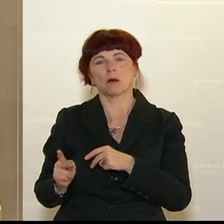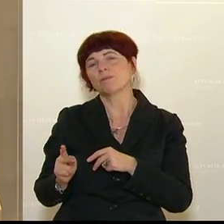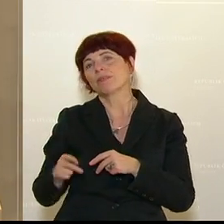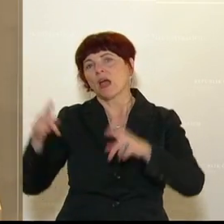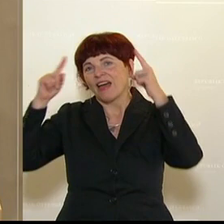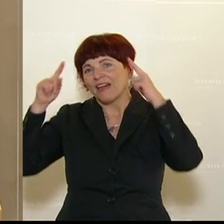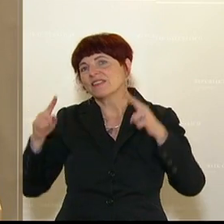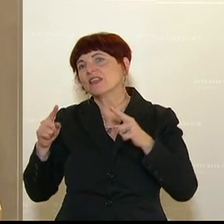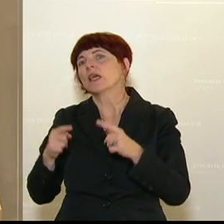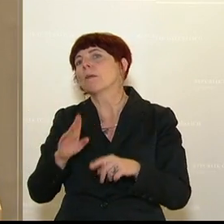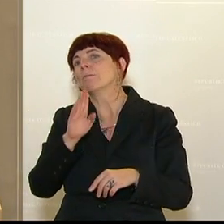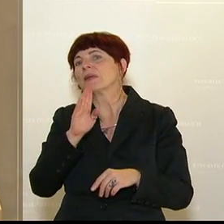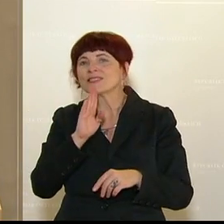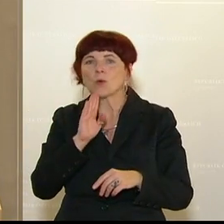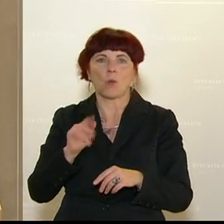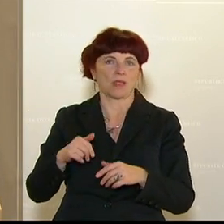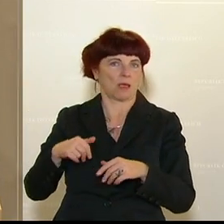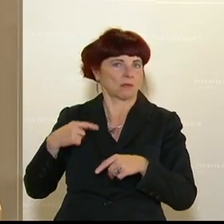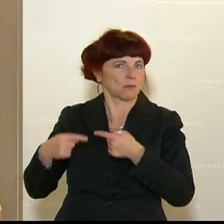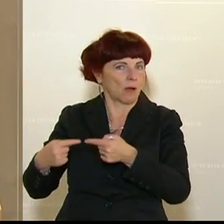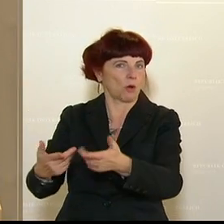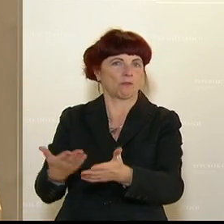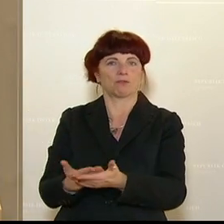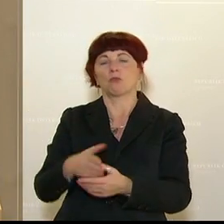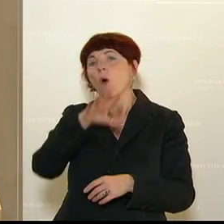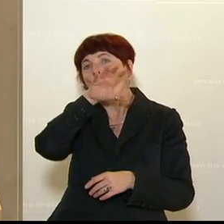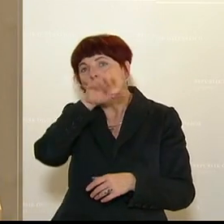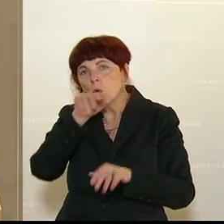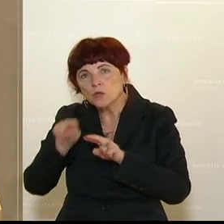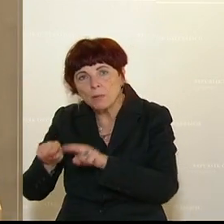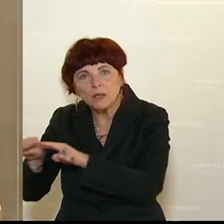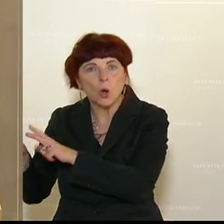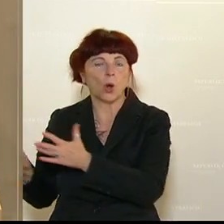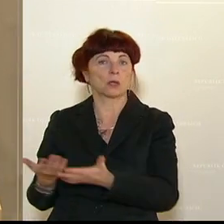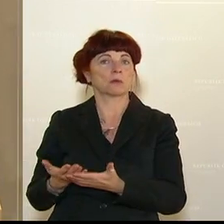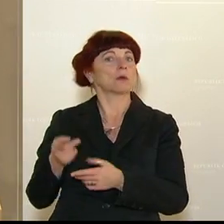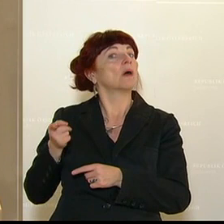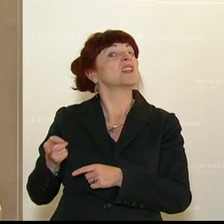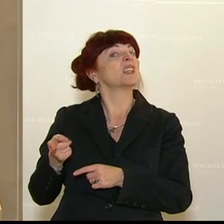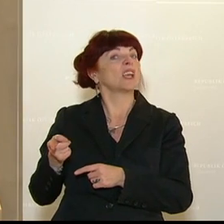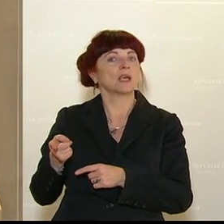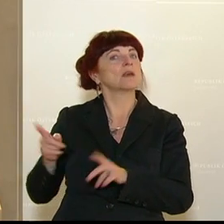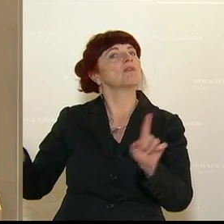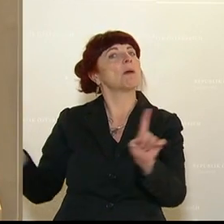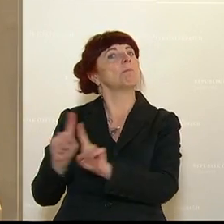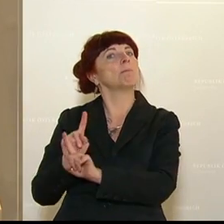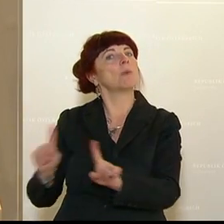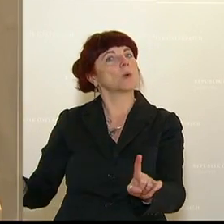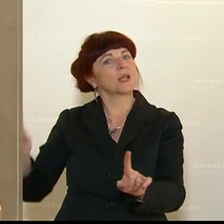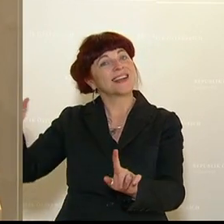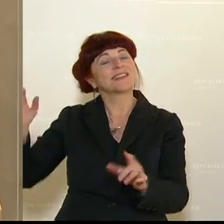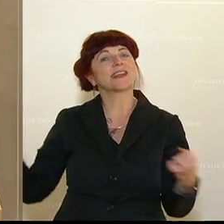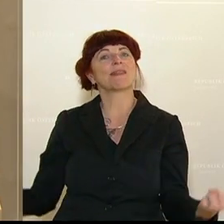betreiben, die Tierbetreuungen machen, die Hunde betreuen und so weiter. Da, denen ist es verboten, ihre Trainings